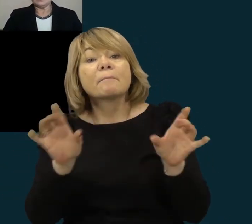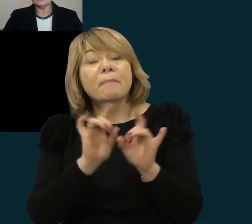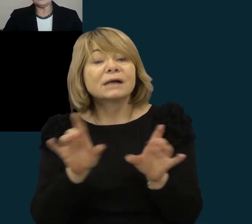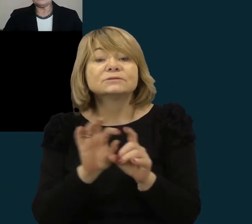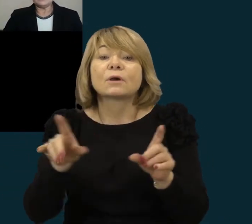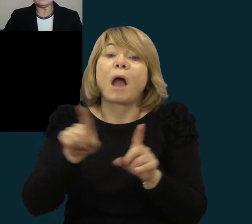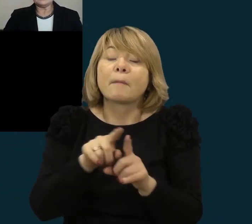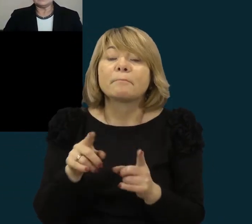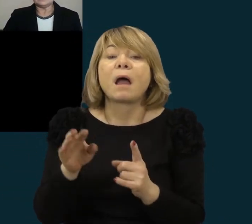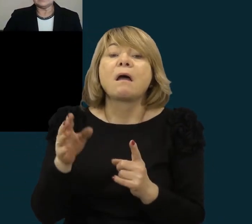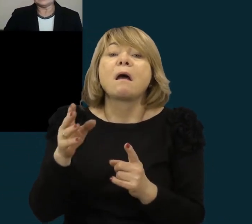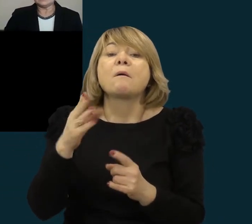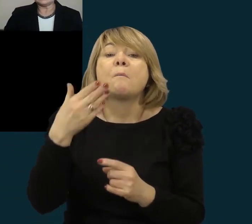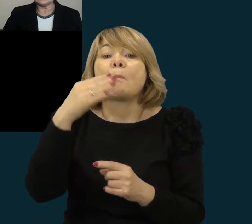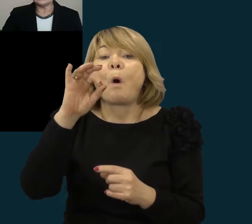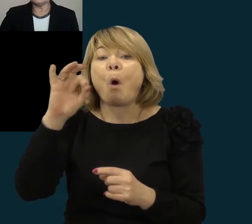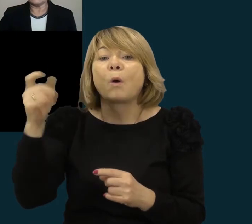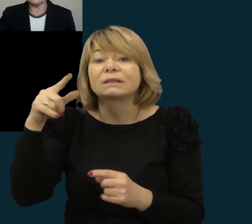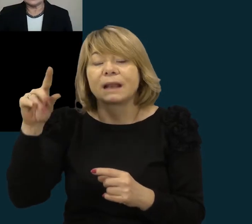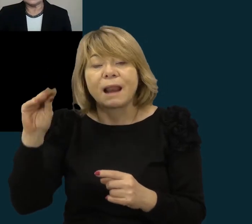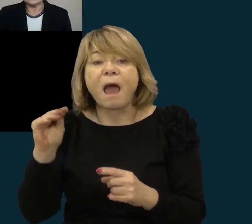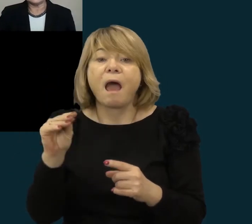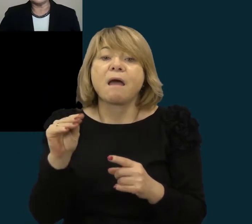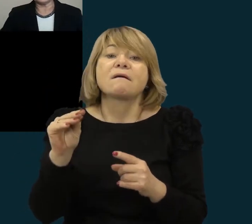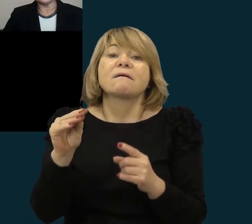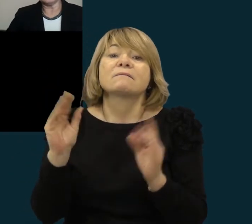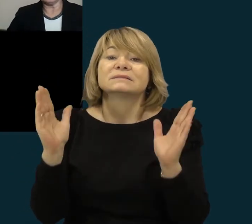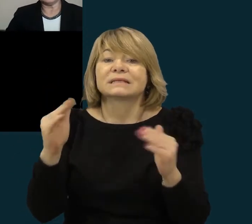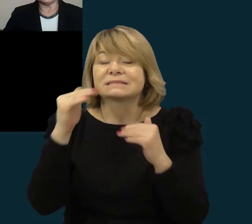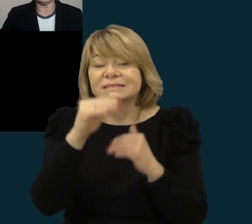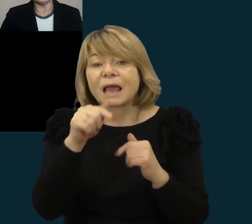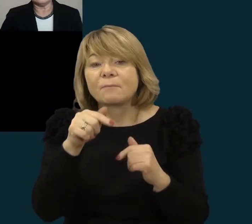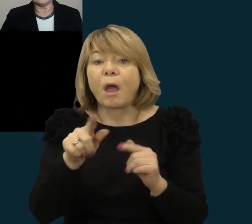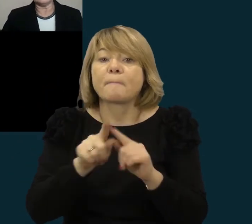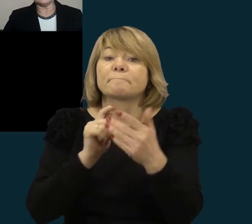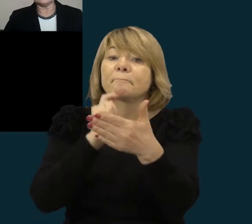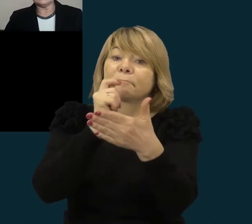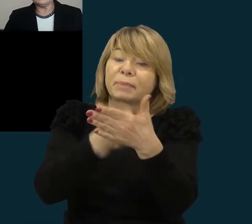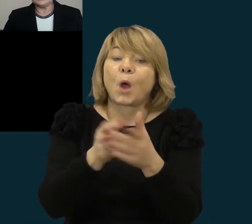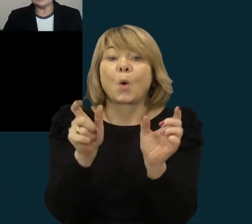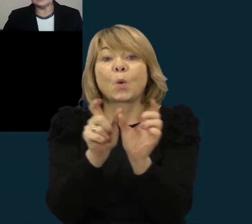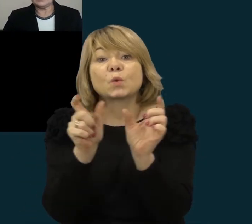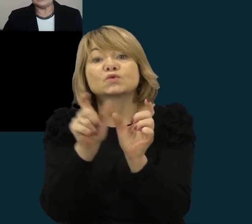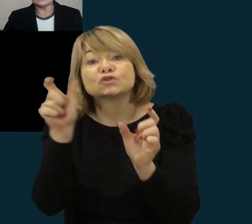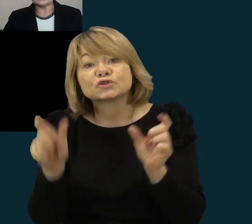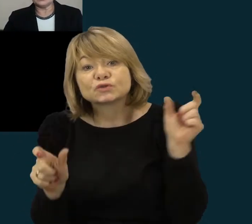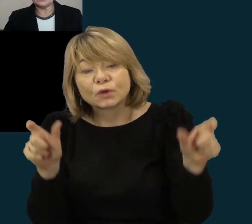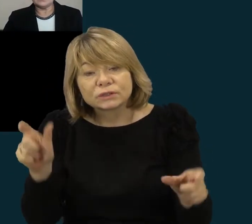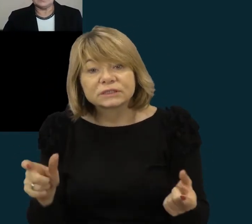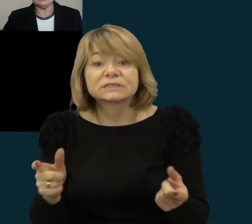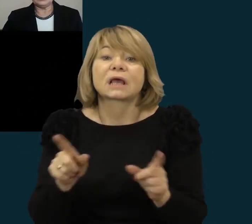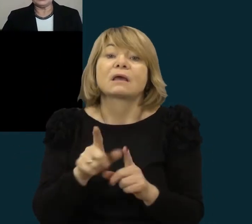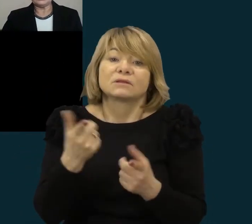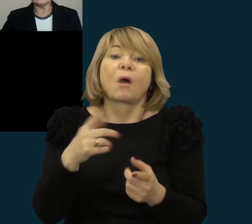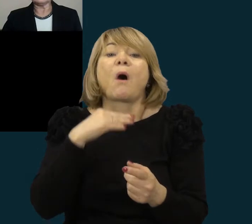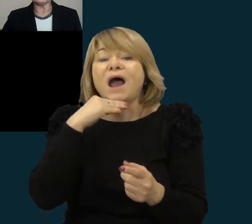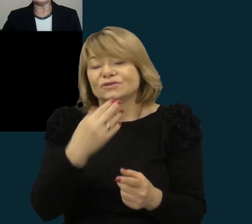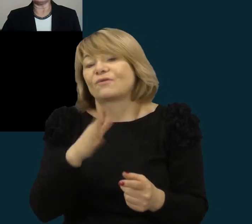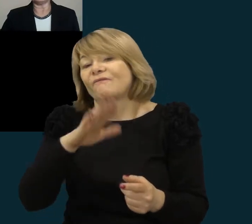aplinkoje pateikti atliktas užduotis. Aišku, čia jau turėtų tada teikti patys mokiniai.